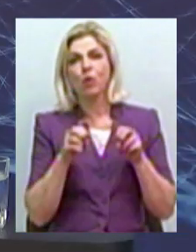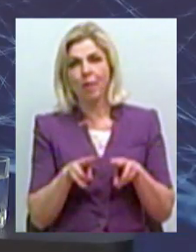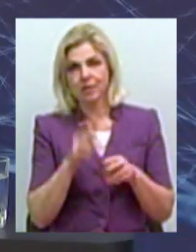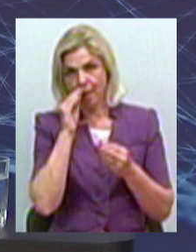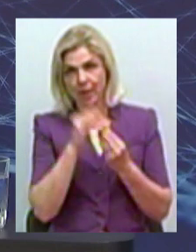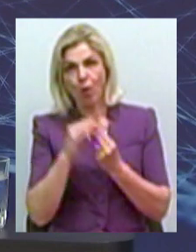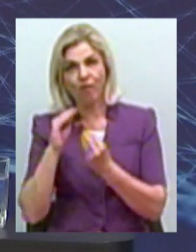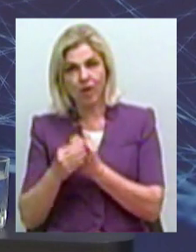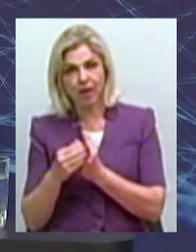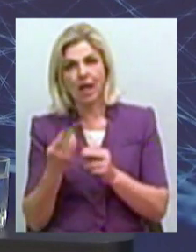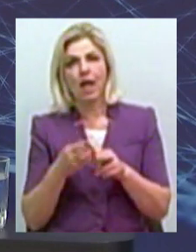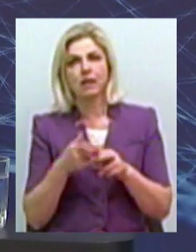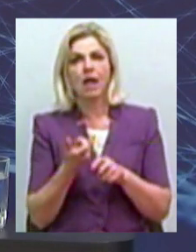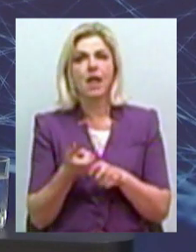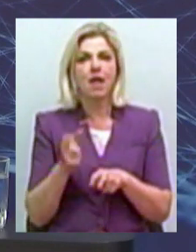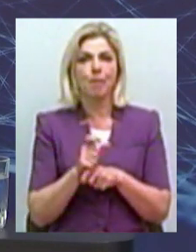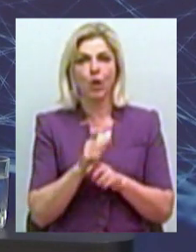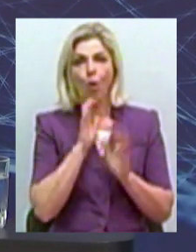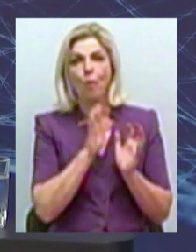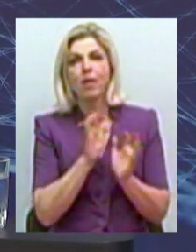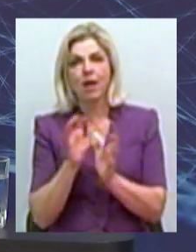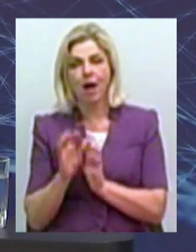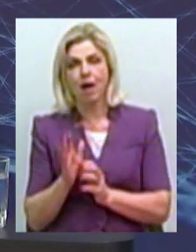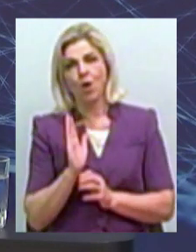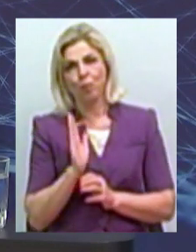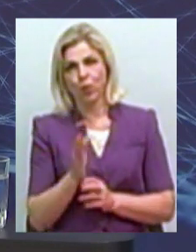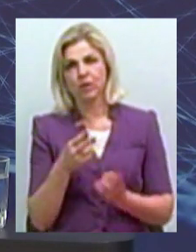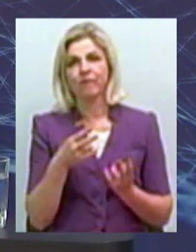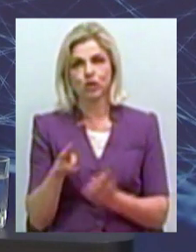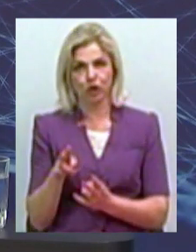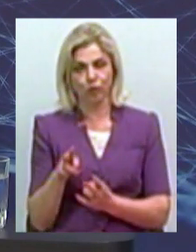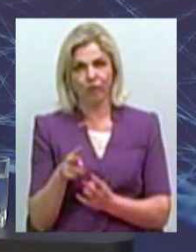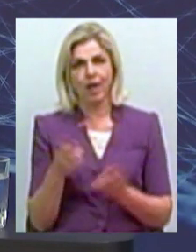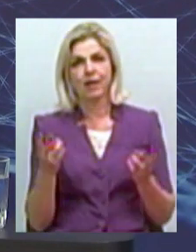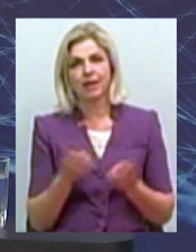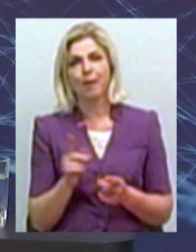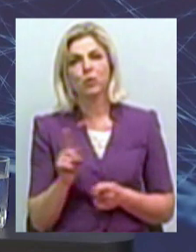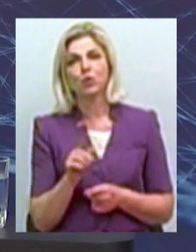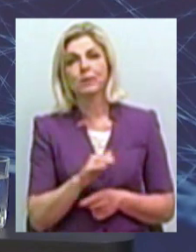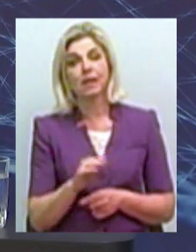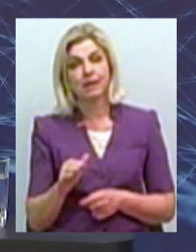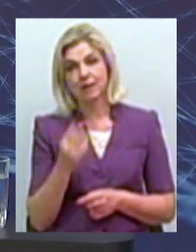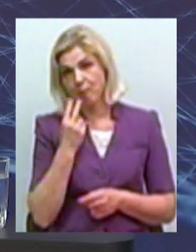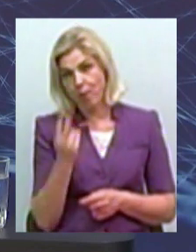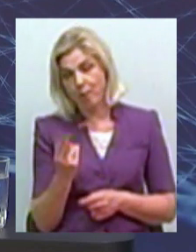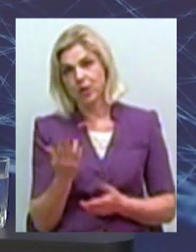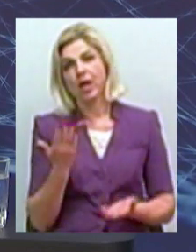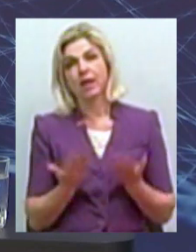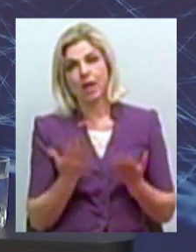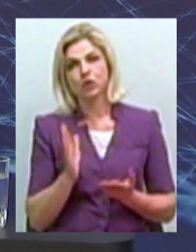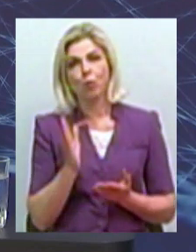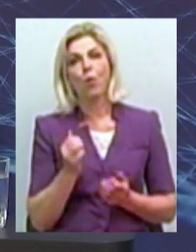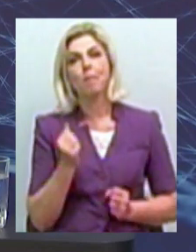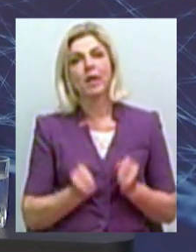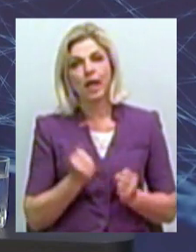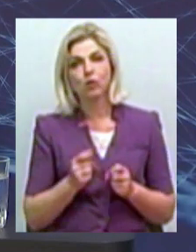іноді оця гіперопіка, вона буде навіть шкідливою. Треба, щоб дитина побачила, що якщо вона буде бігти